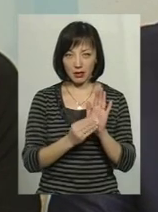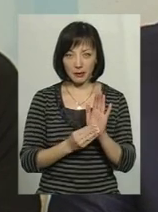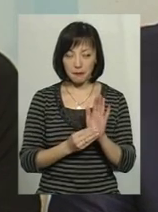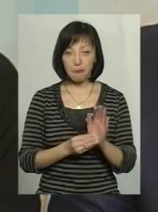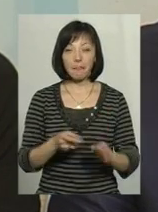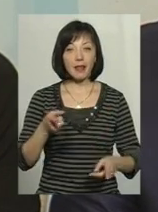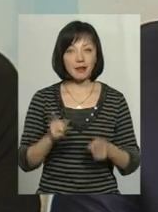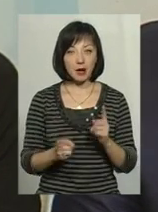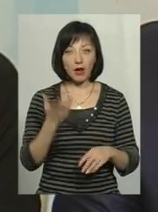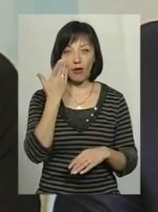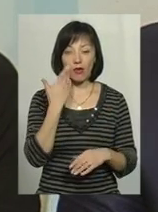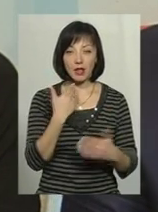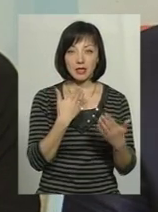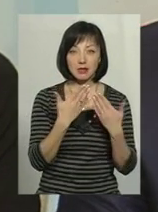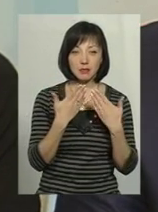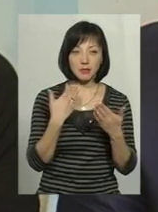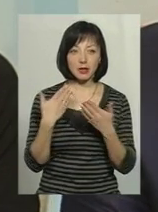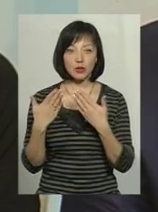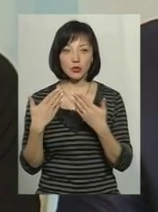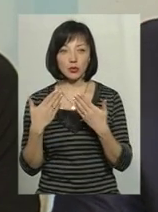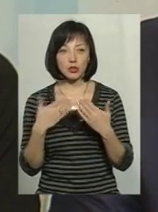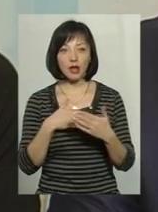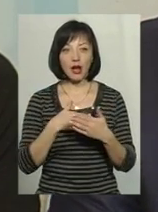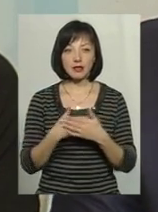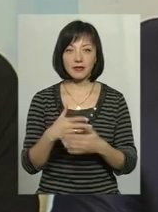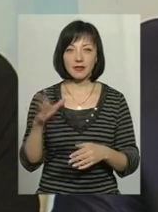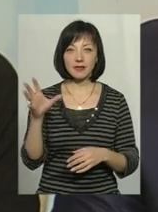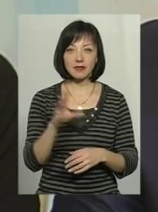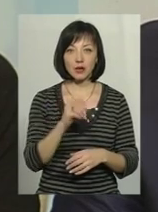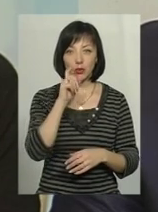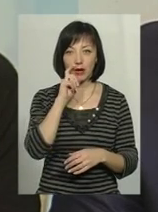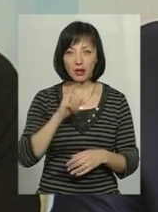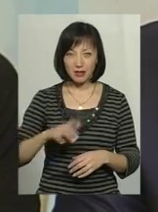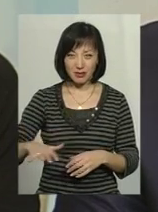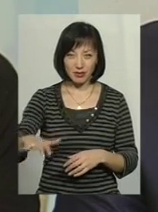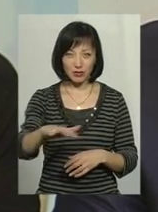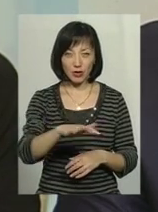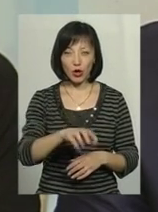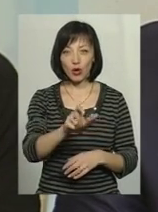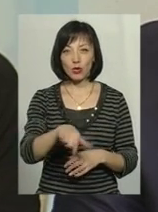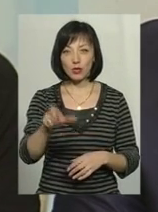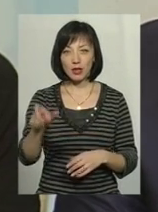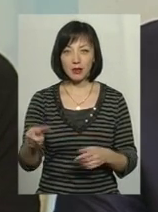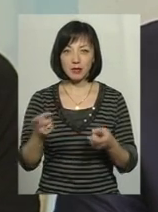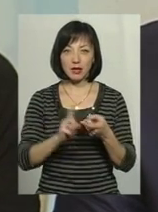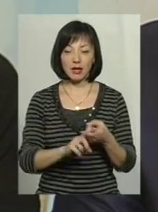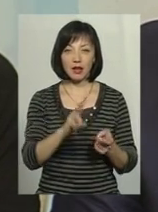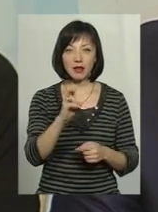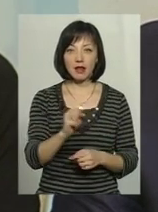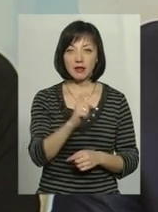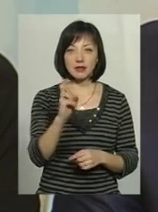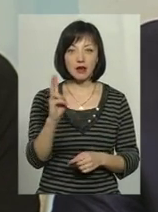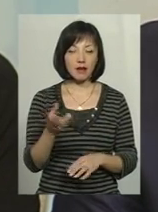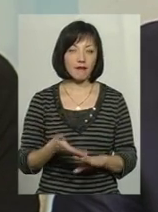насправді, коли спілкуєшся з активістами всеукраїнського масштабу, так само з людьми, які причетні до НАЗК, ну, дуже